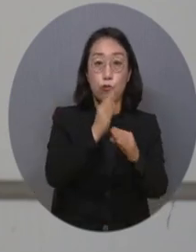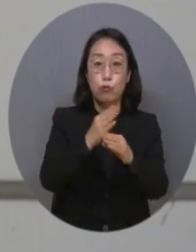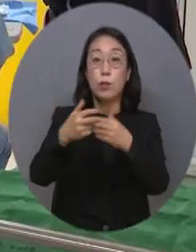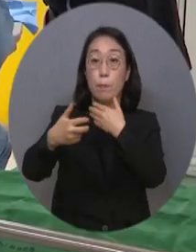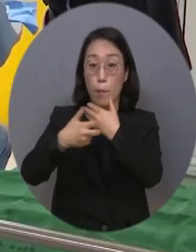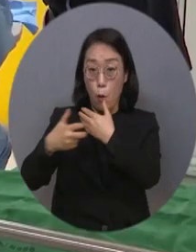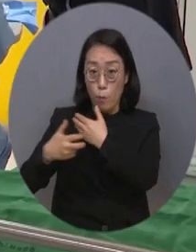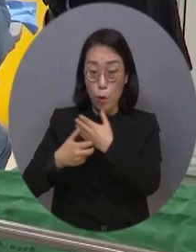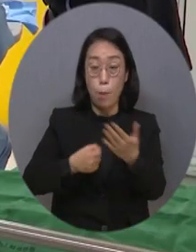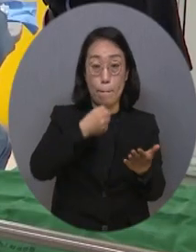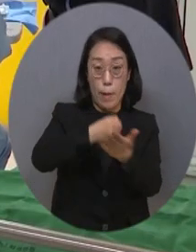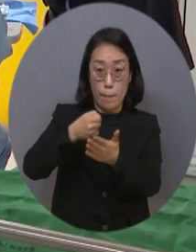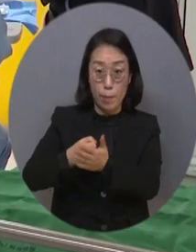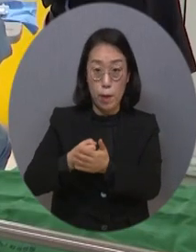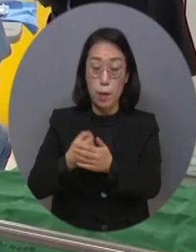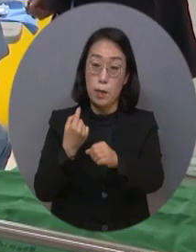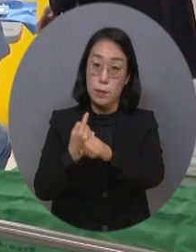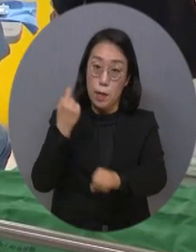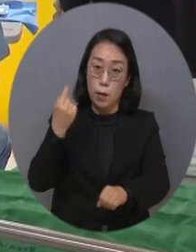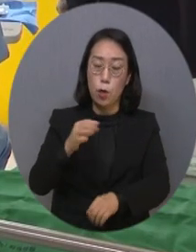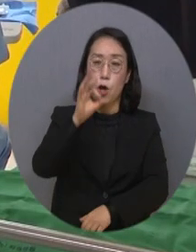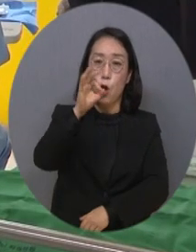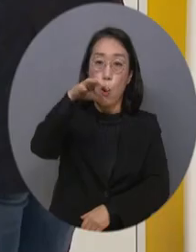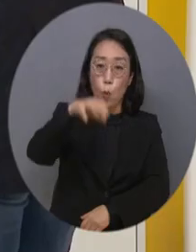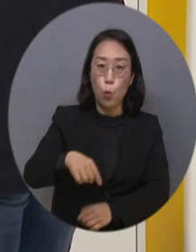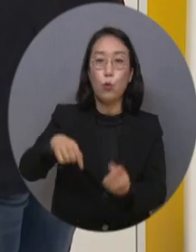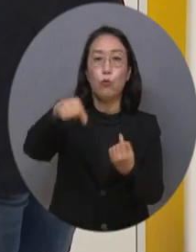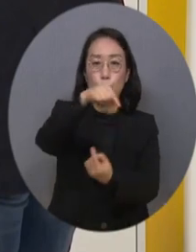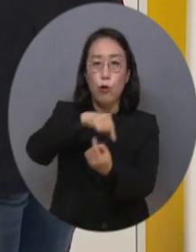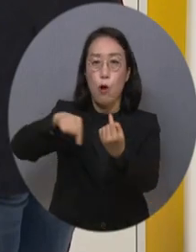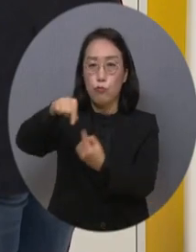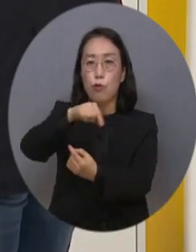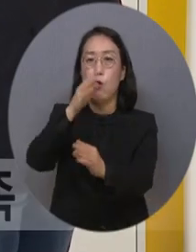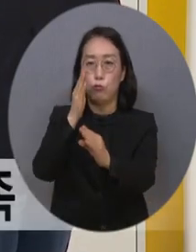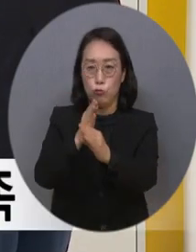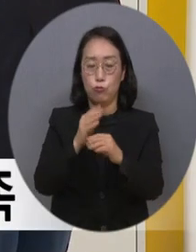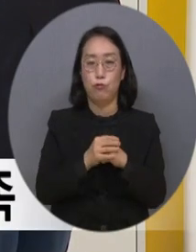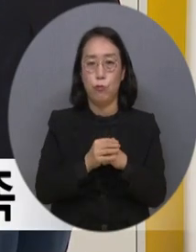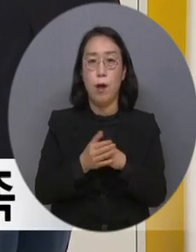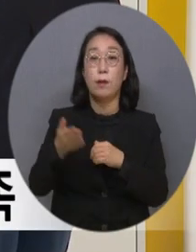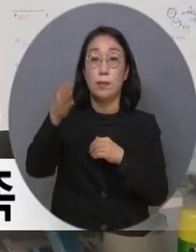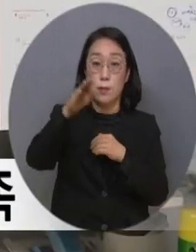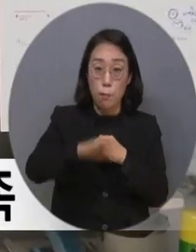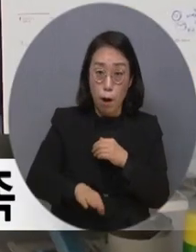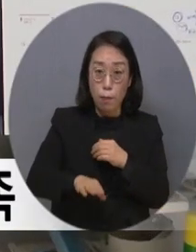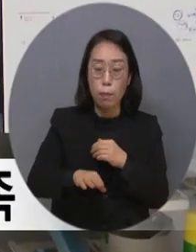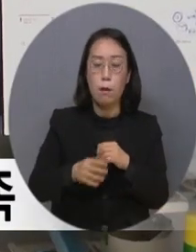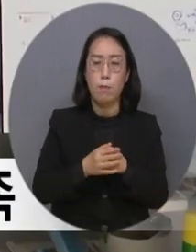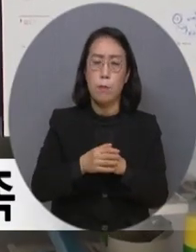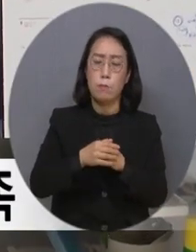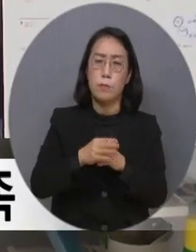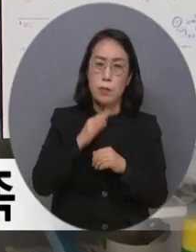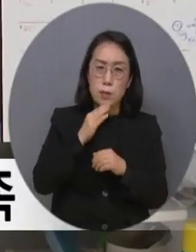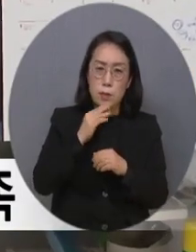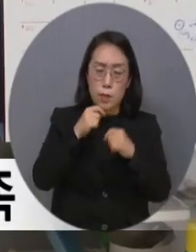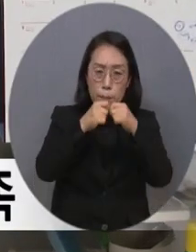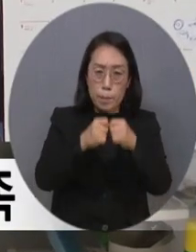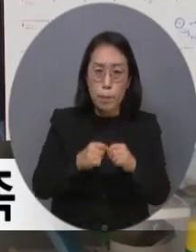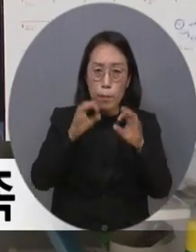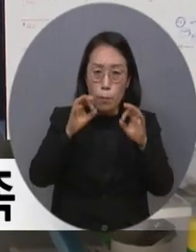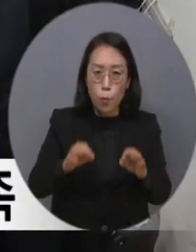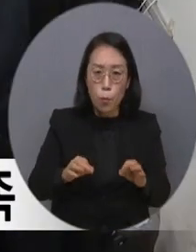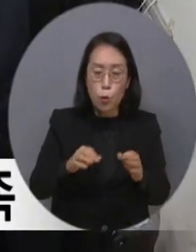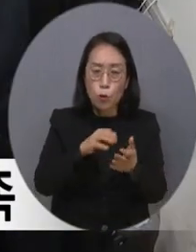지정하고 있고 지난해 기준 총 10곳이 운영되고 있습니다. 하지만 아직까지 거점병원의 숫자는